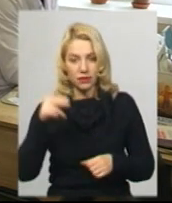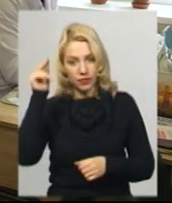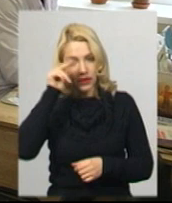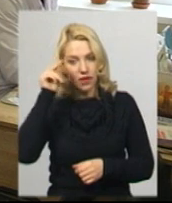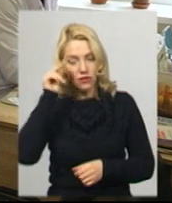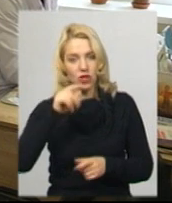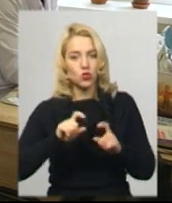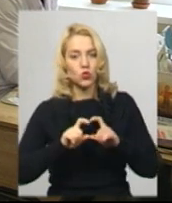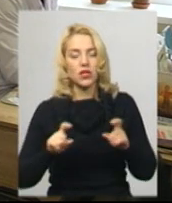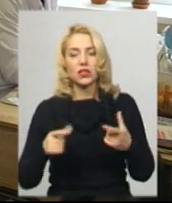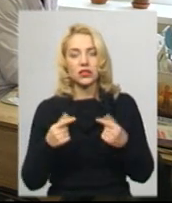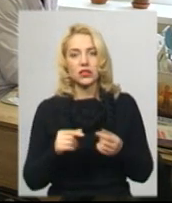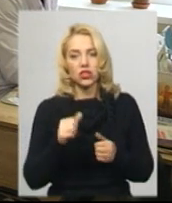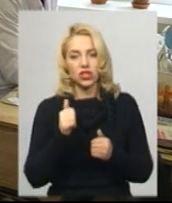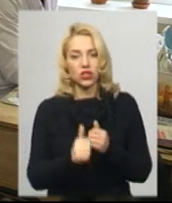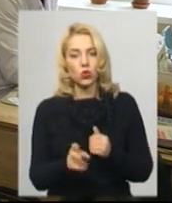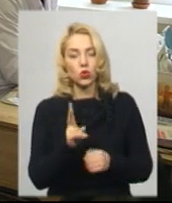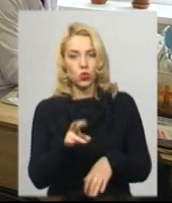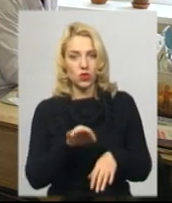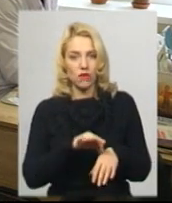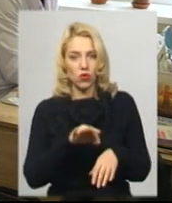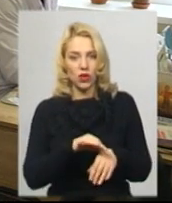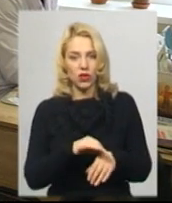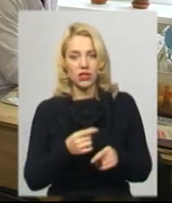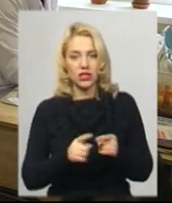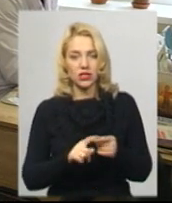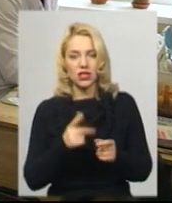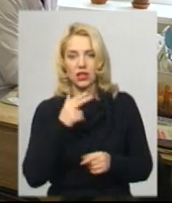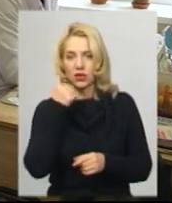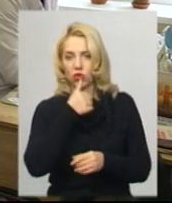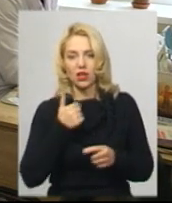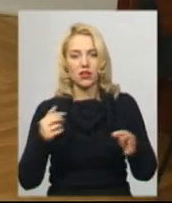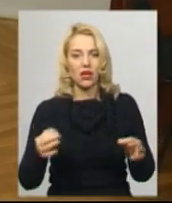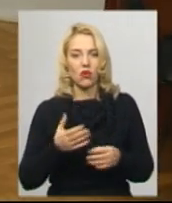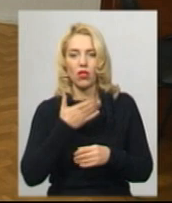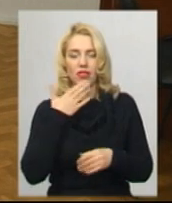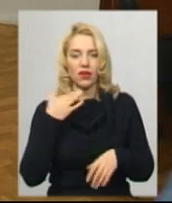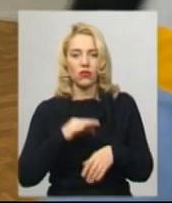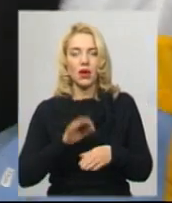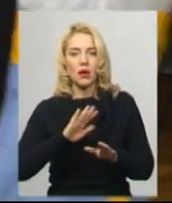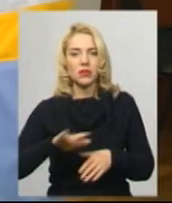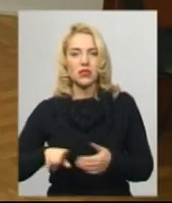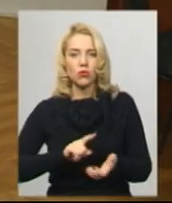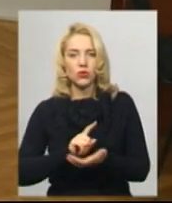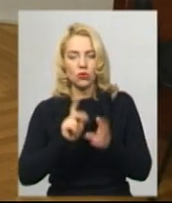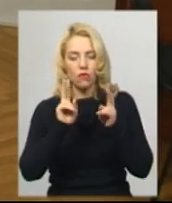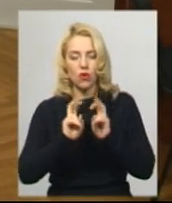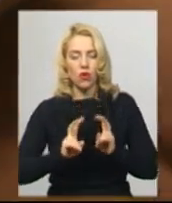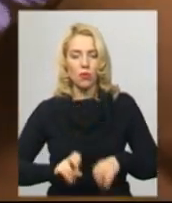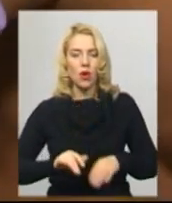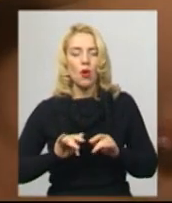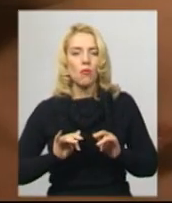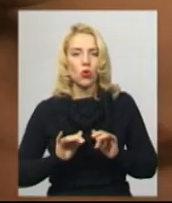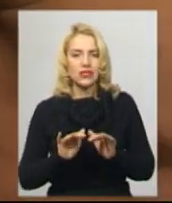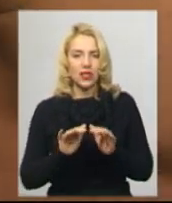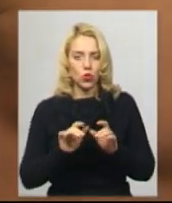на закладі, де дуже часто хтось хворіє, за ці три роки я ніколи не хворів. Після обов'язкового огляду – процедурний кабінет, де